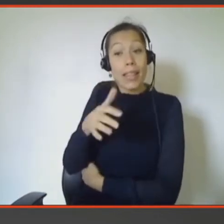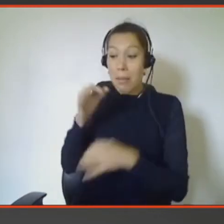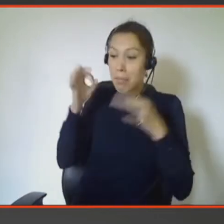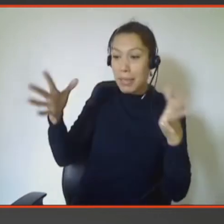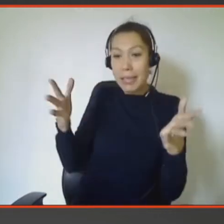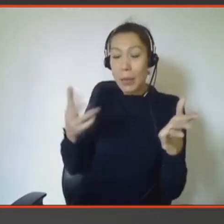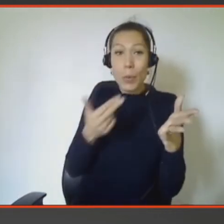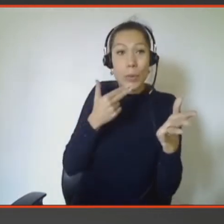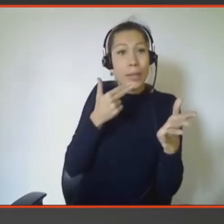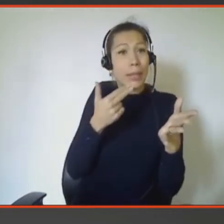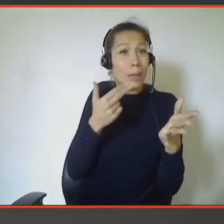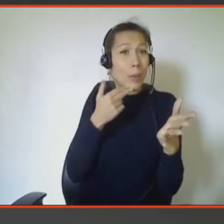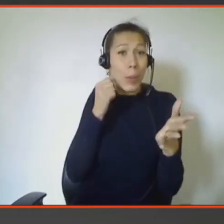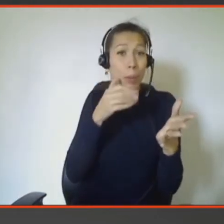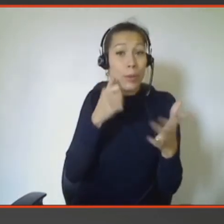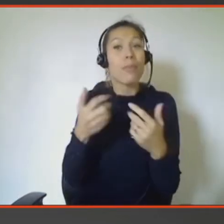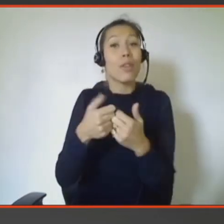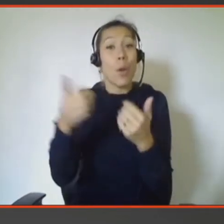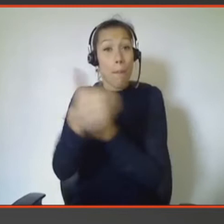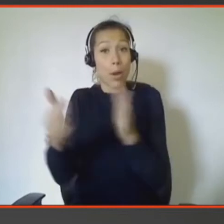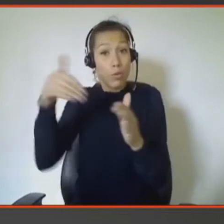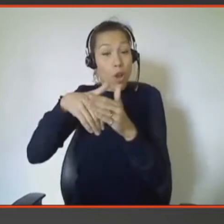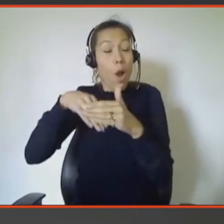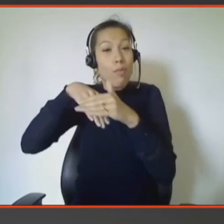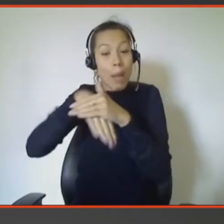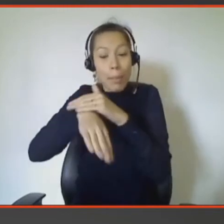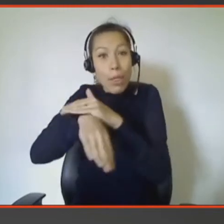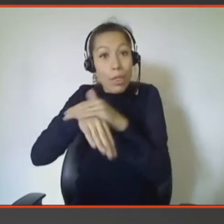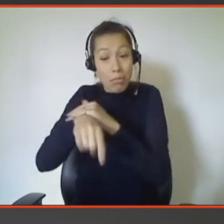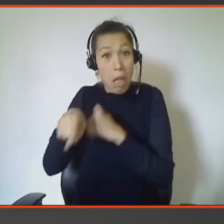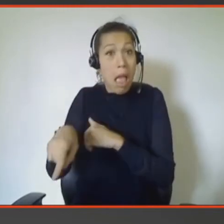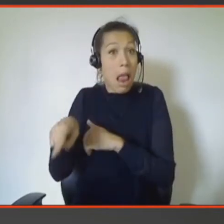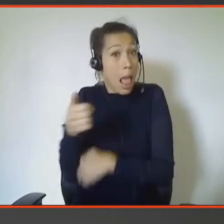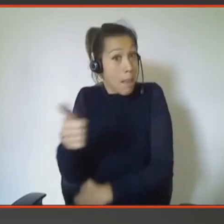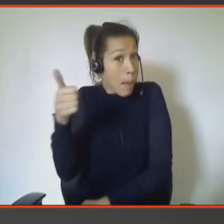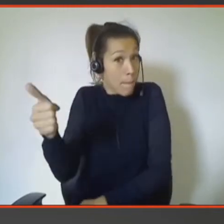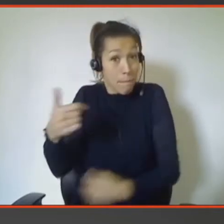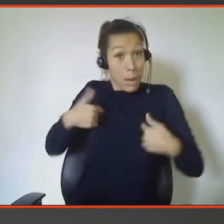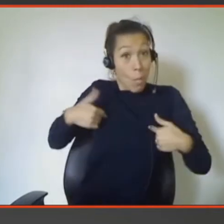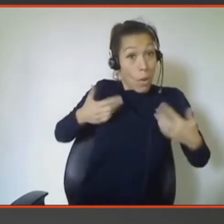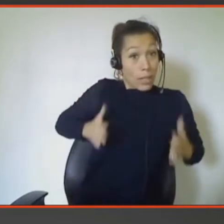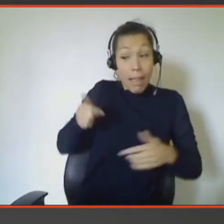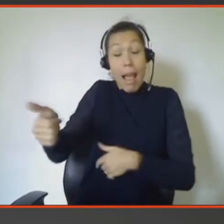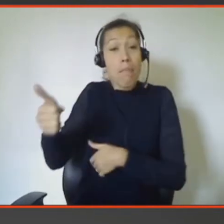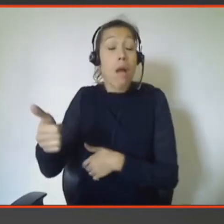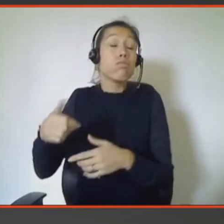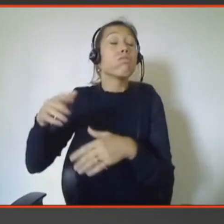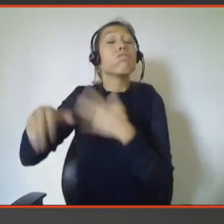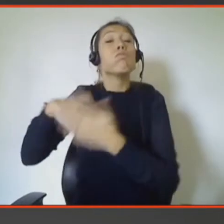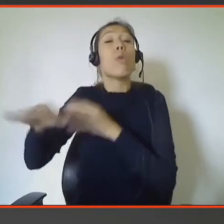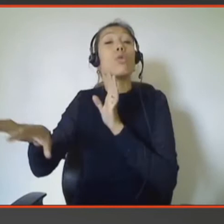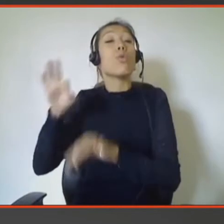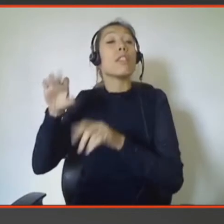Et cette imprimante qui est cachée dans la boîte, elle va imprimer aléatoirement, sans que vous n'en ayez aucun contrôle, une photo de votre